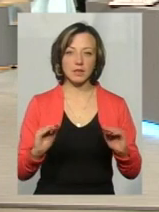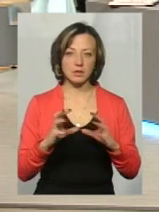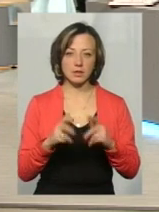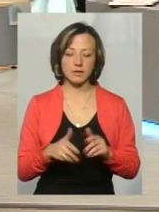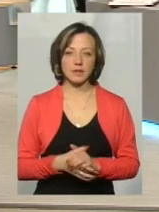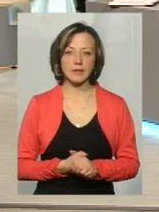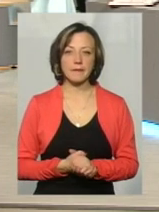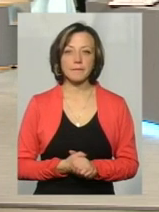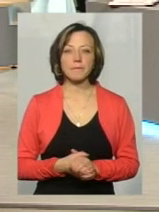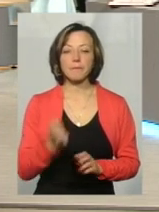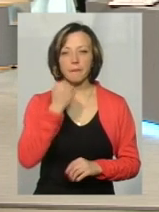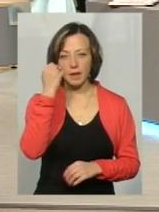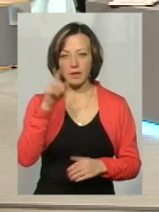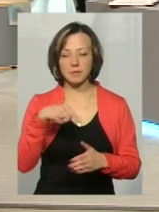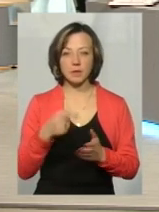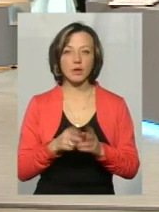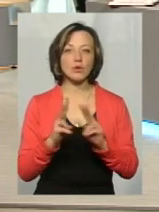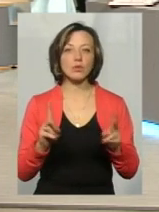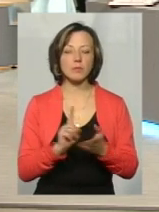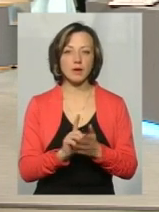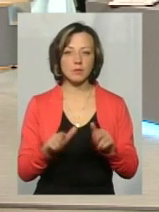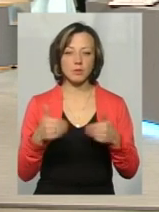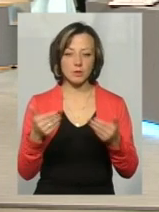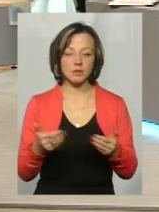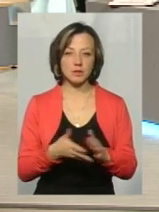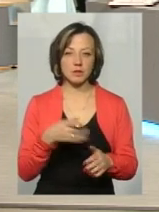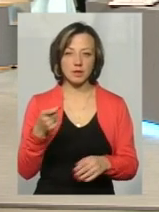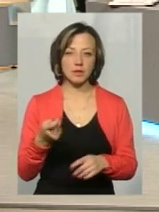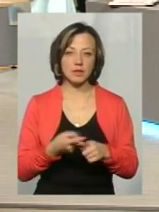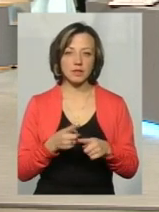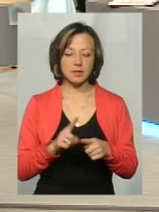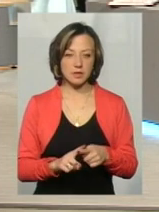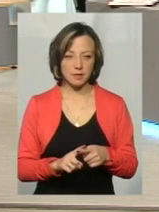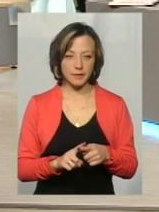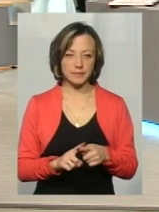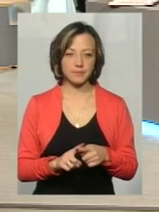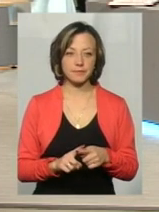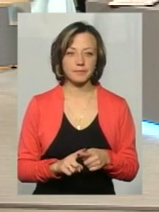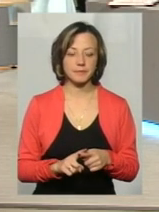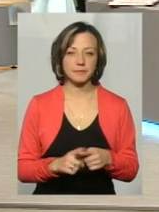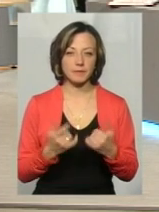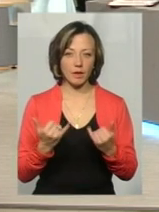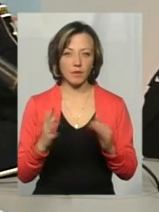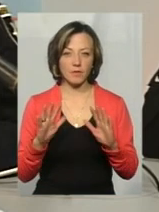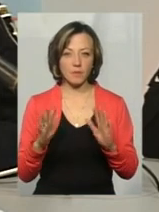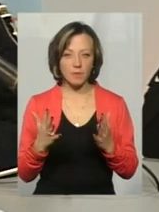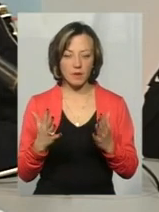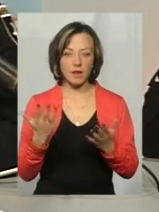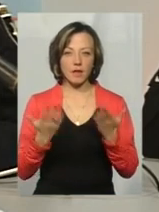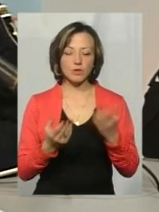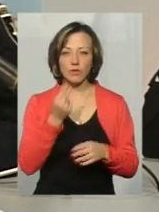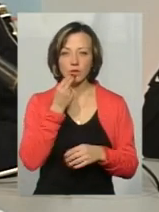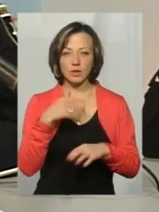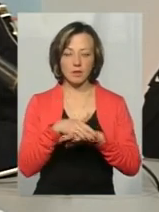Дякую, дякую за запитання. Хто має з такою пропозицією виходити? З такою пропозицією, скажімо, в даному випадку, якщо взяти вищений ринок,